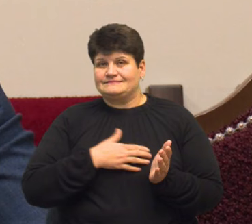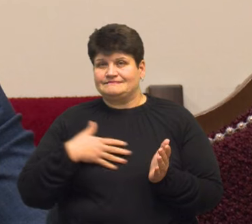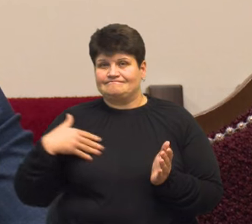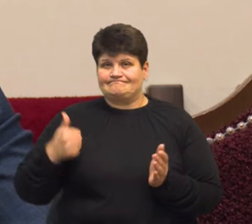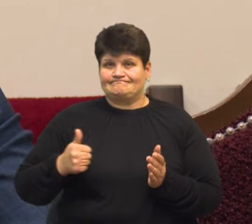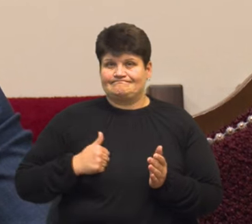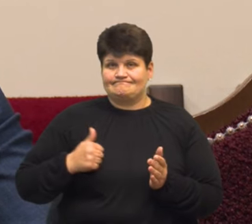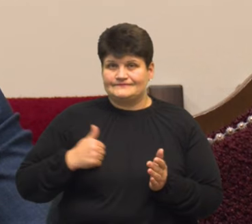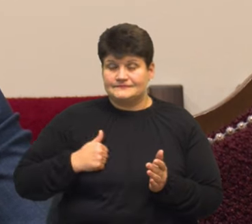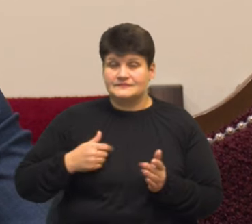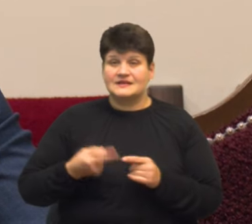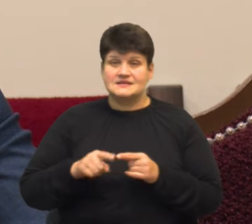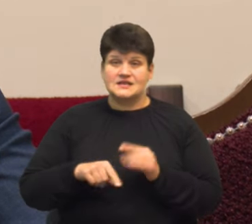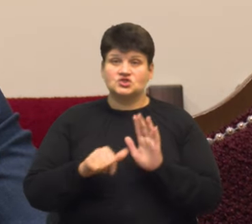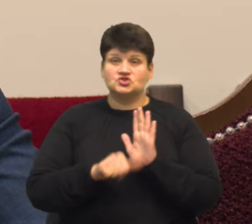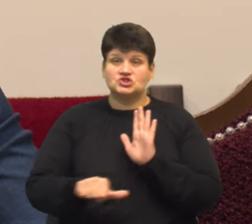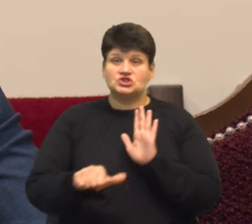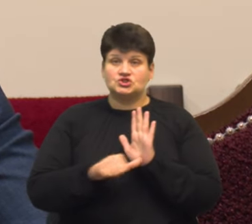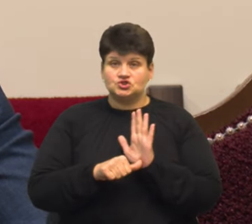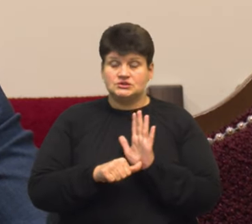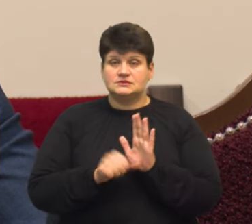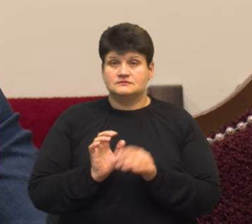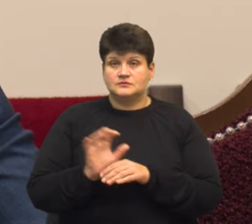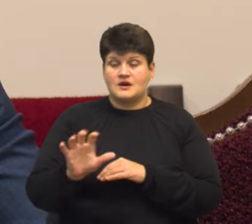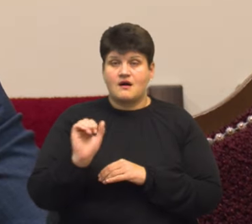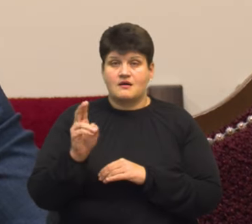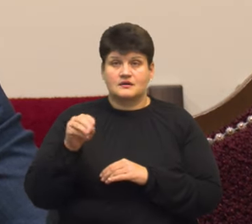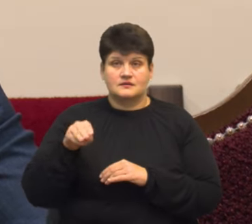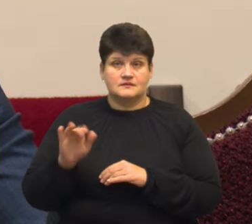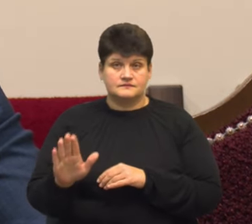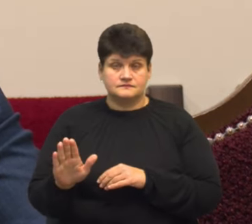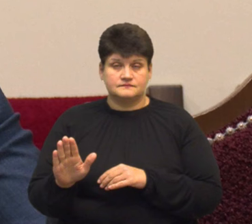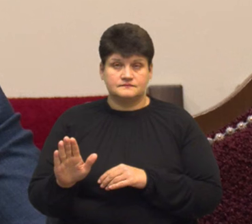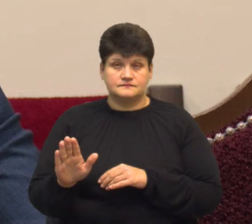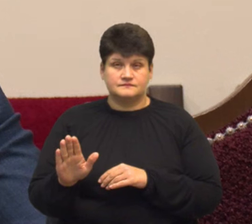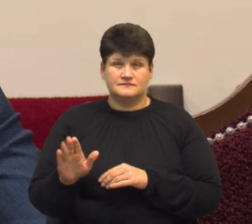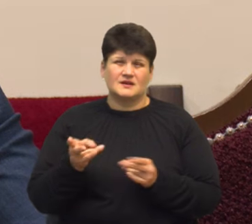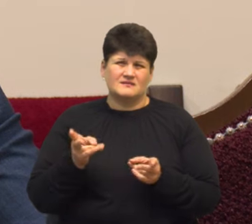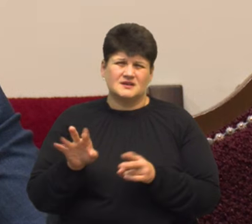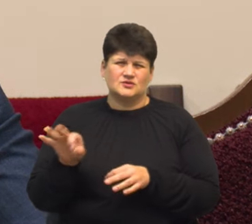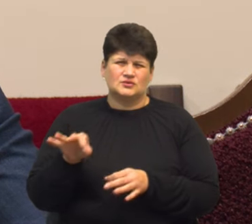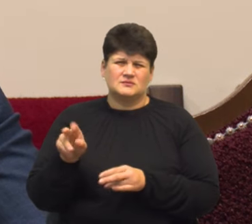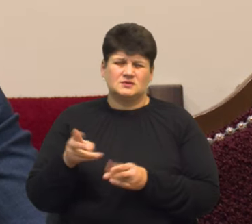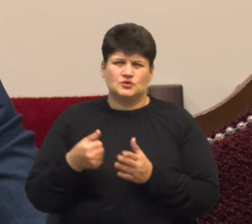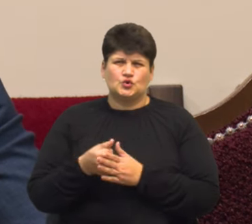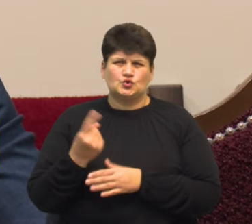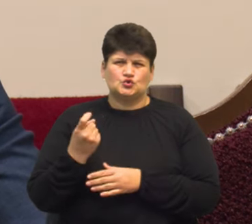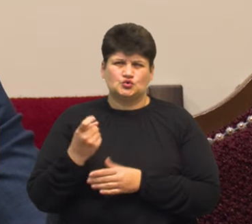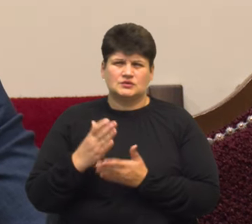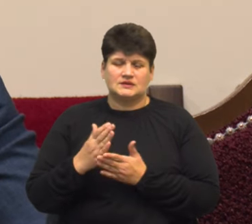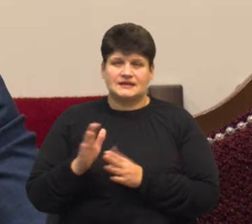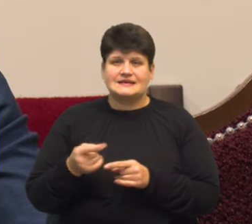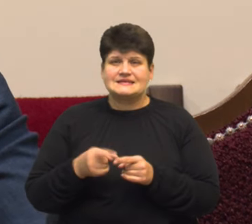на сьогодні цифра 66 скерованих до суду обвинувальних актів. В залишку там теж до сотні цих проваджень перебуває. Ця